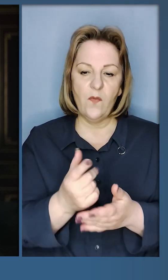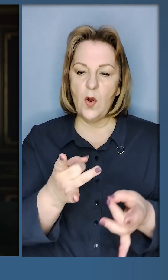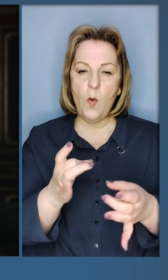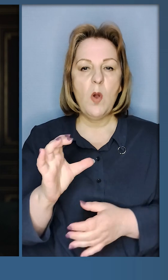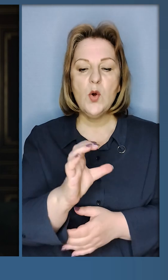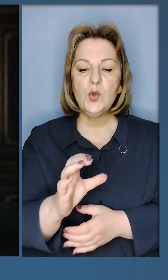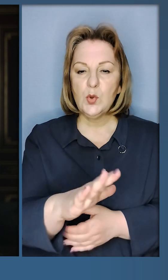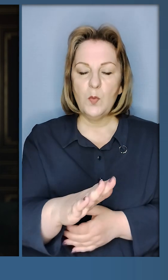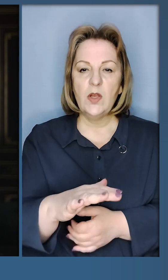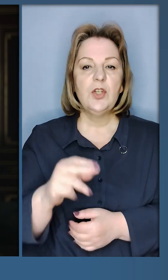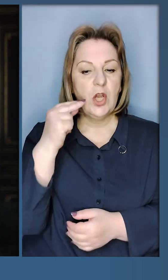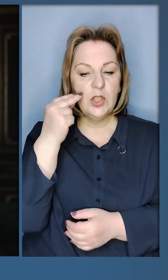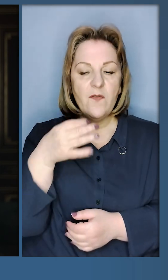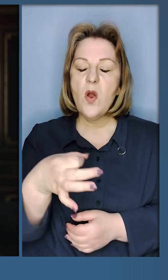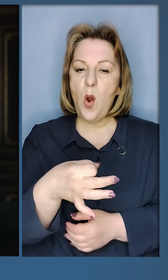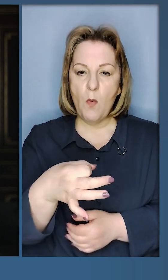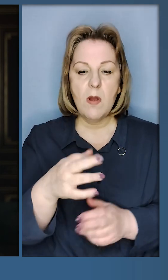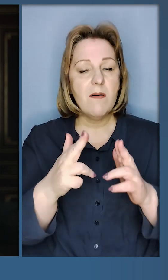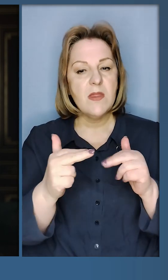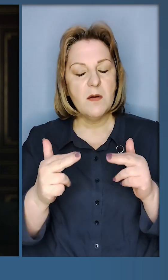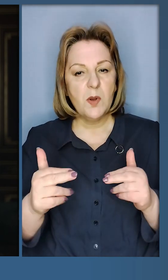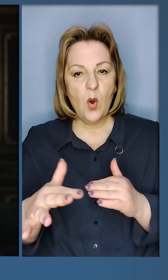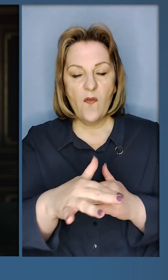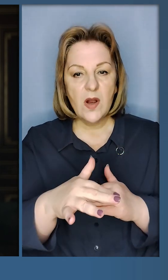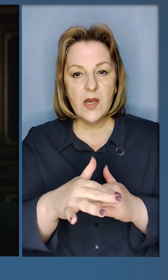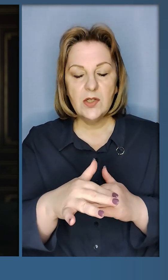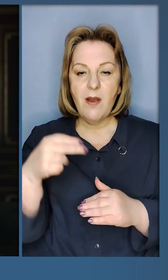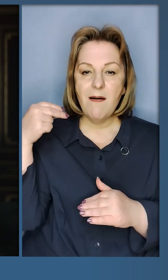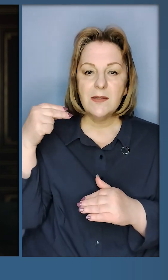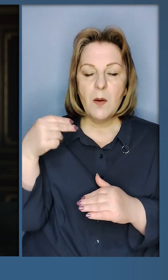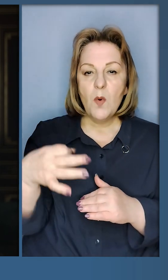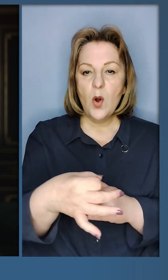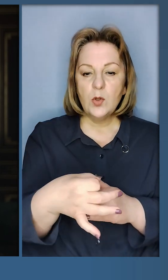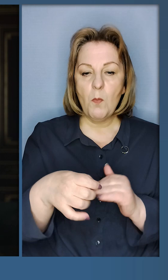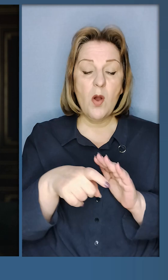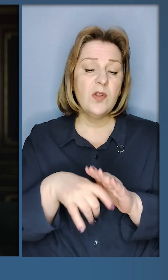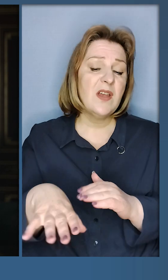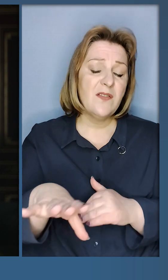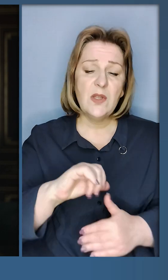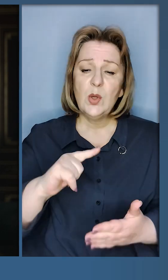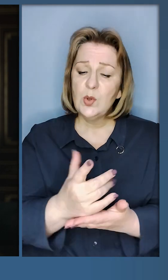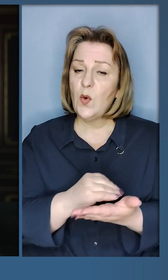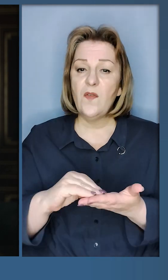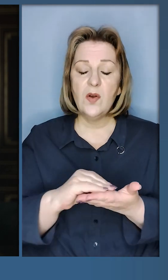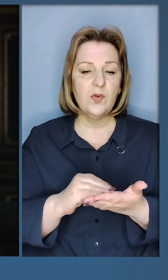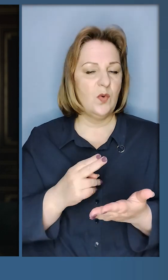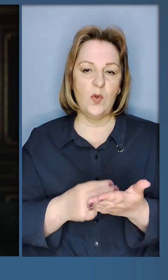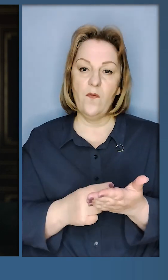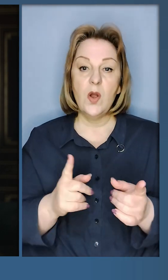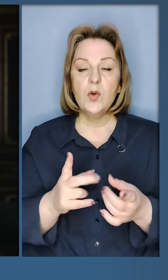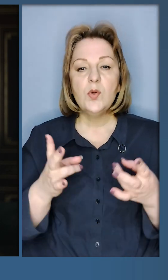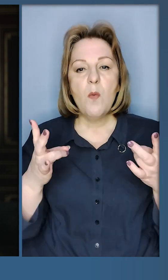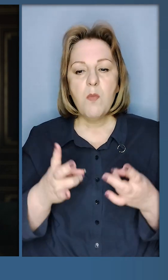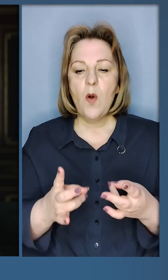Сумщини, Чернігівській області, Дніпропетровщині, Запорізькій області, Донбасу – все це знову і знову доводить,